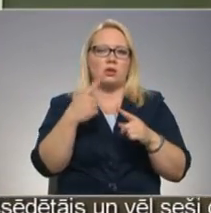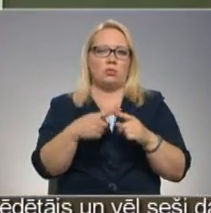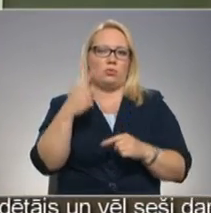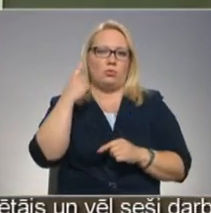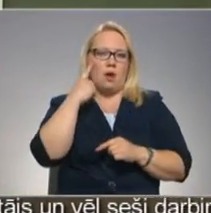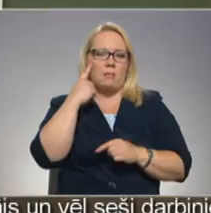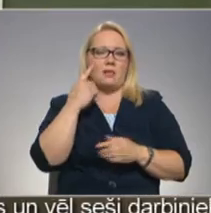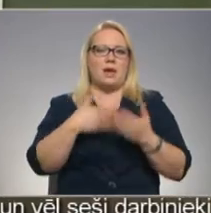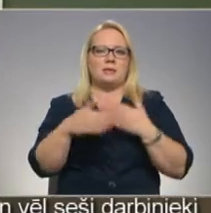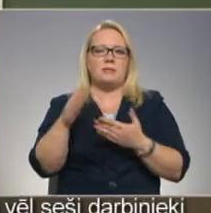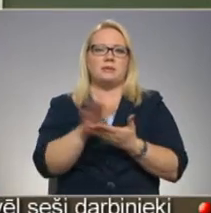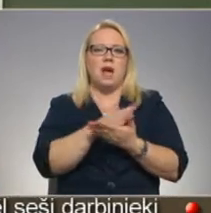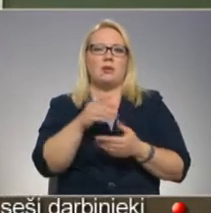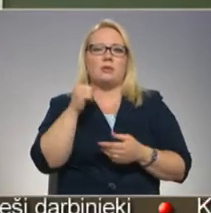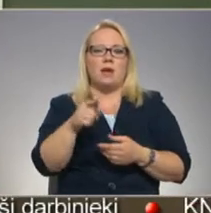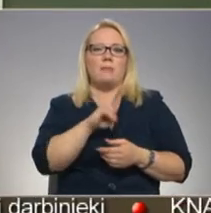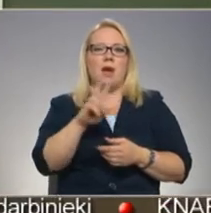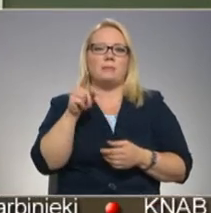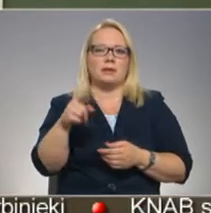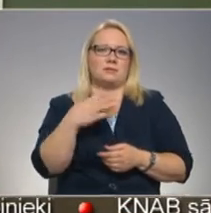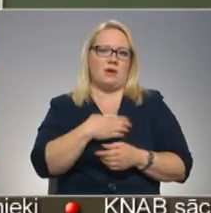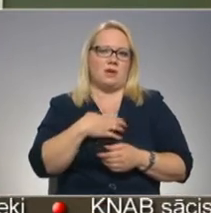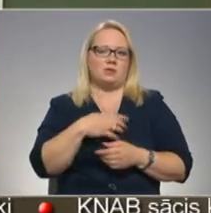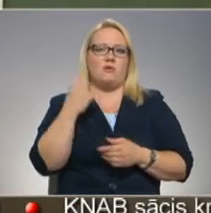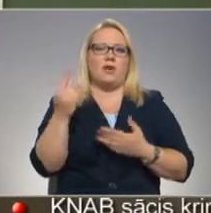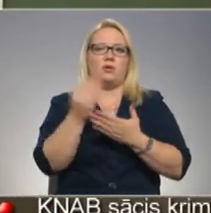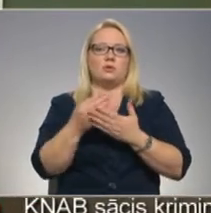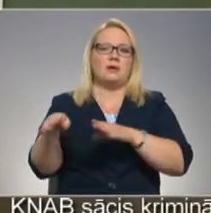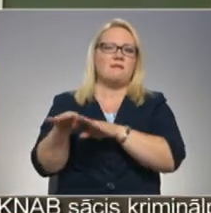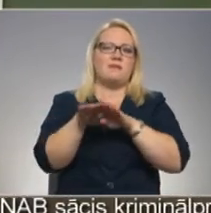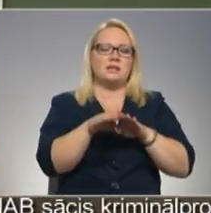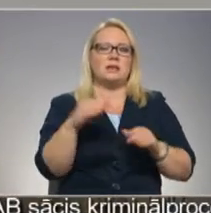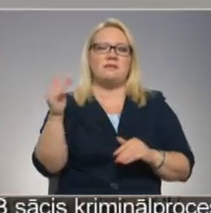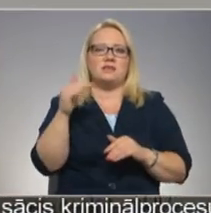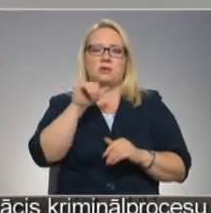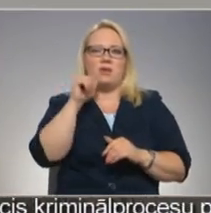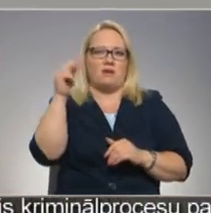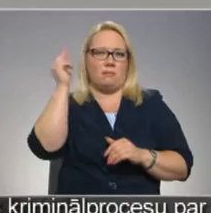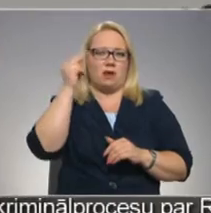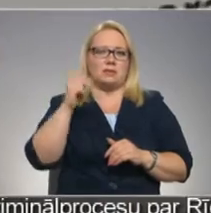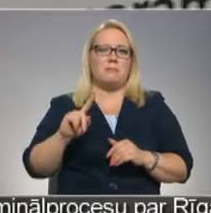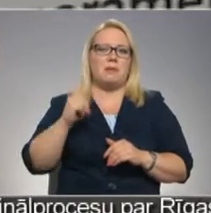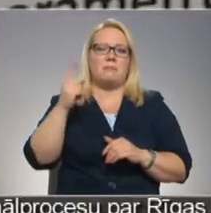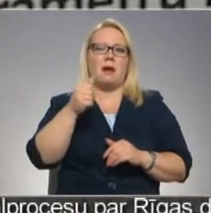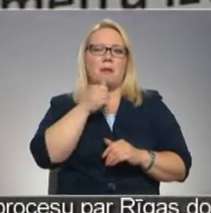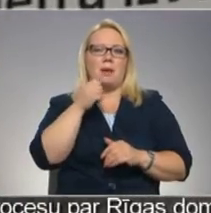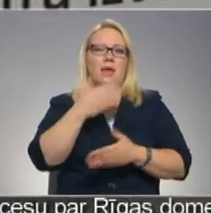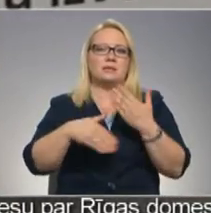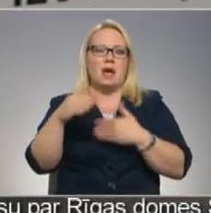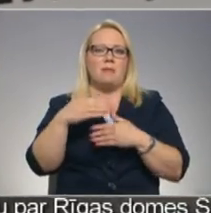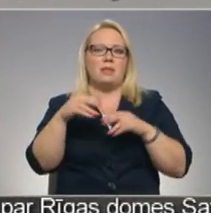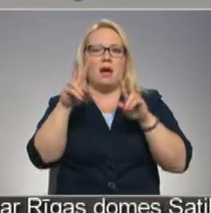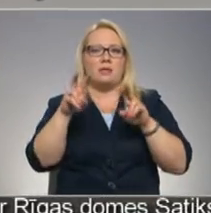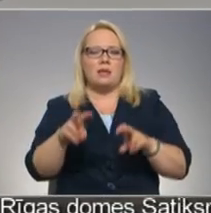Jālieki tiem, kam viņu vajadzēs, jo visi viennozīmīgi vienādi fizika nevar mācīties. Pirmā pilta eksāmena kvalitatīva analīze